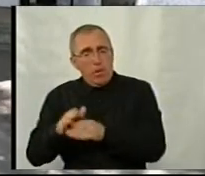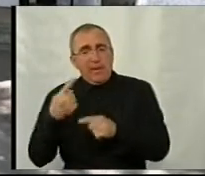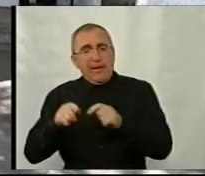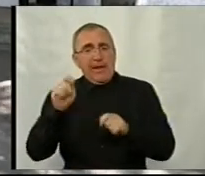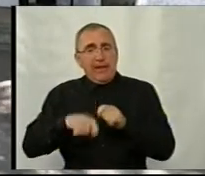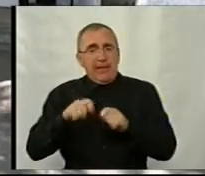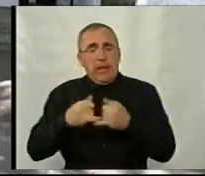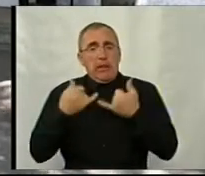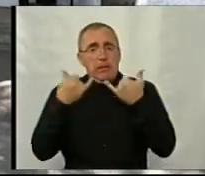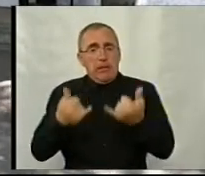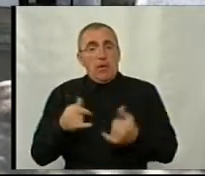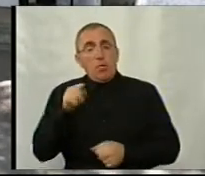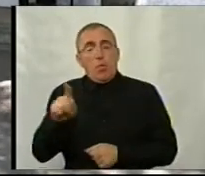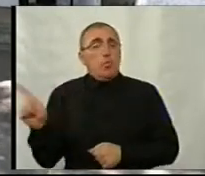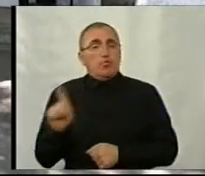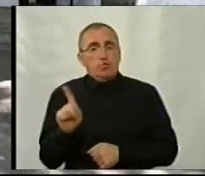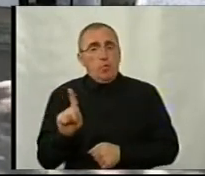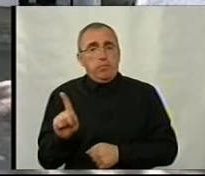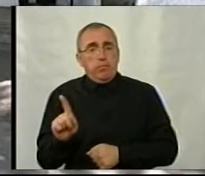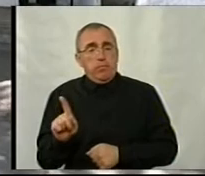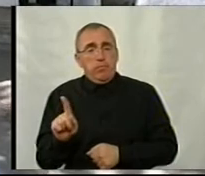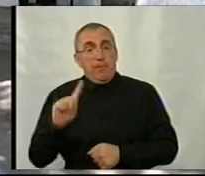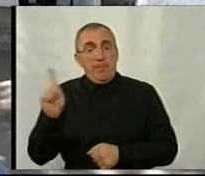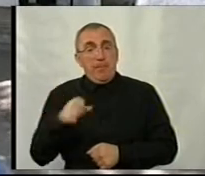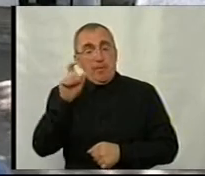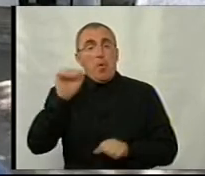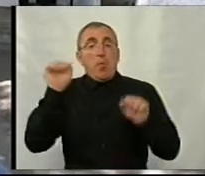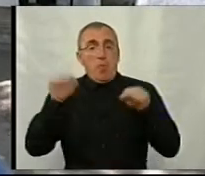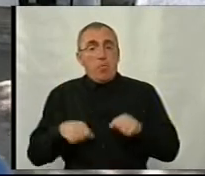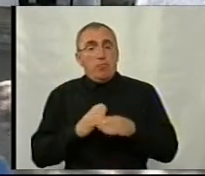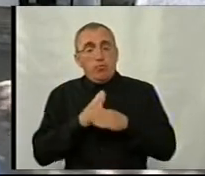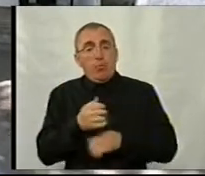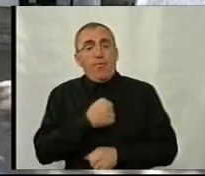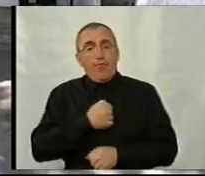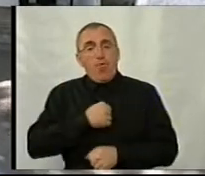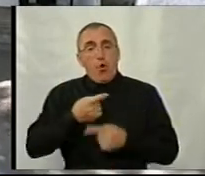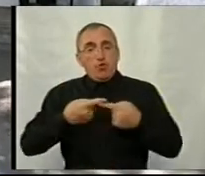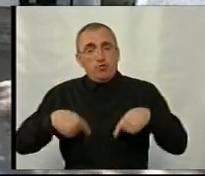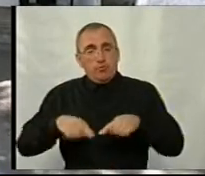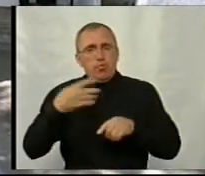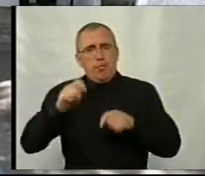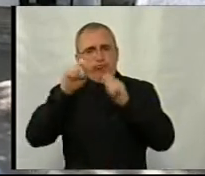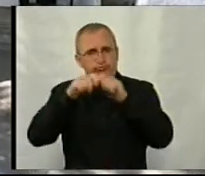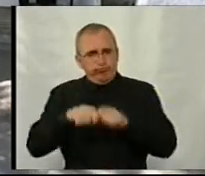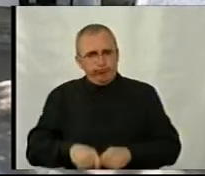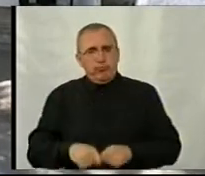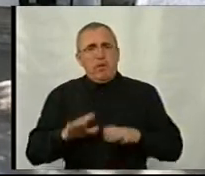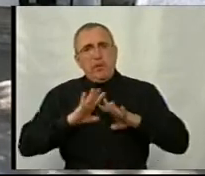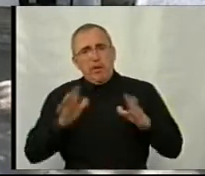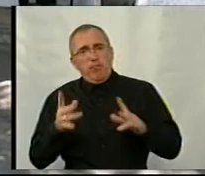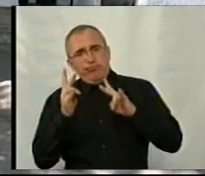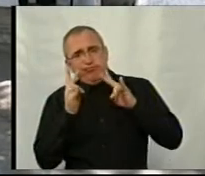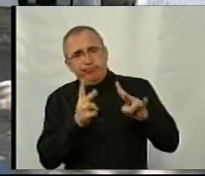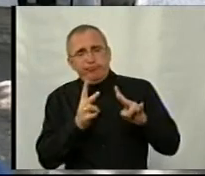тести для того, щоб призовники могли йти в військову частину вже перевіреними, і не було загрози